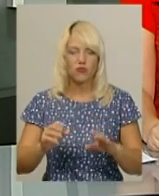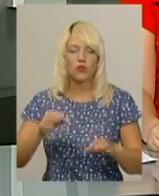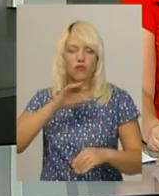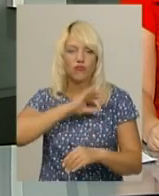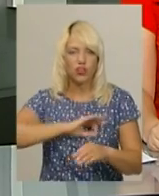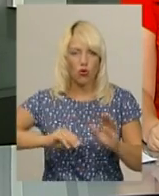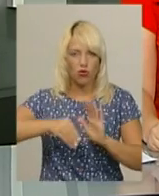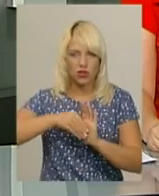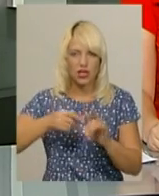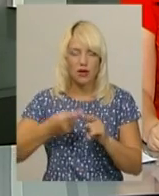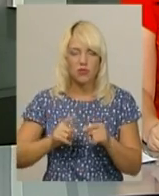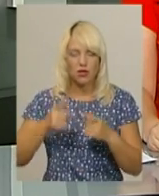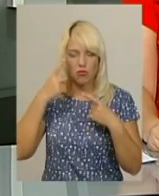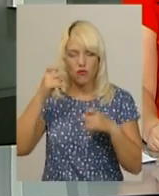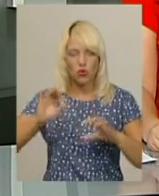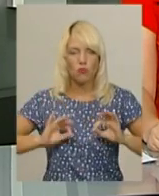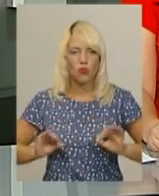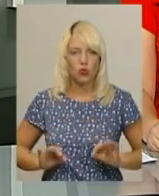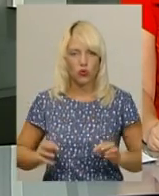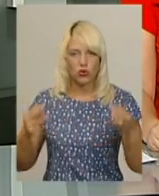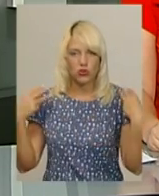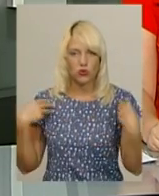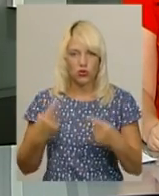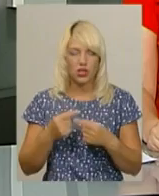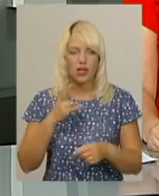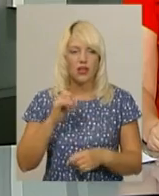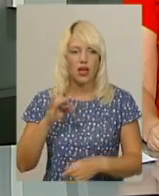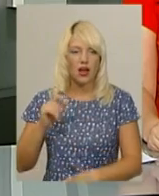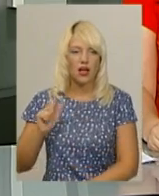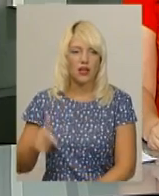повідомив начальник відділу прокуратури Хмельницької області Роман Нараган.